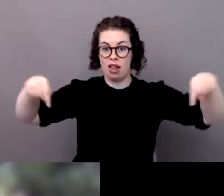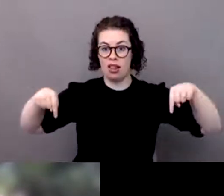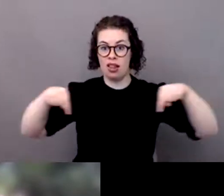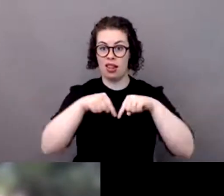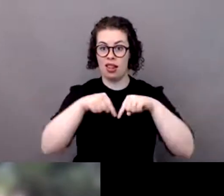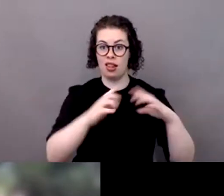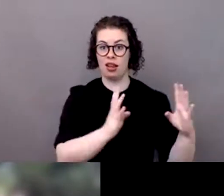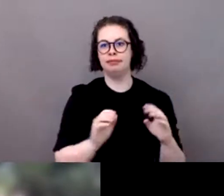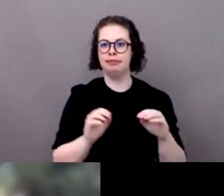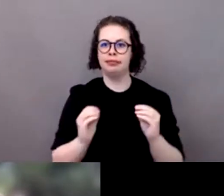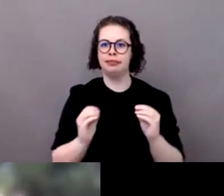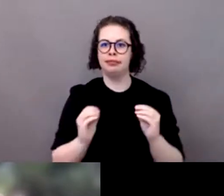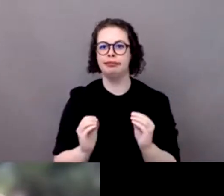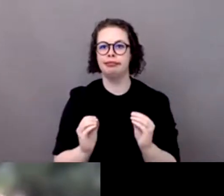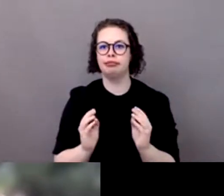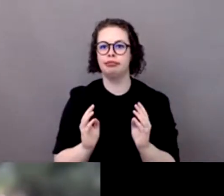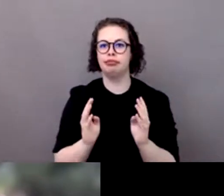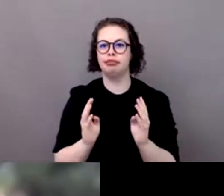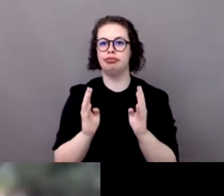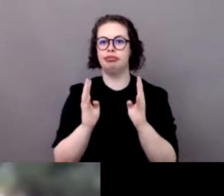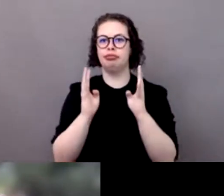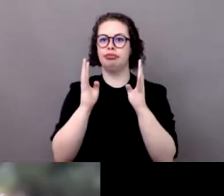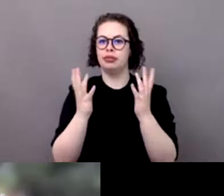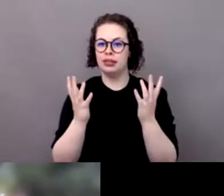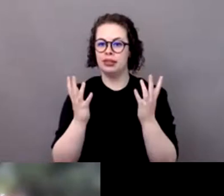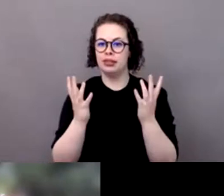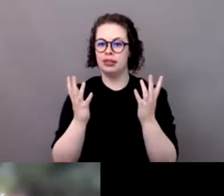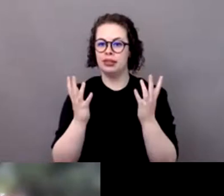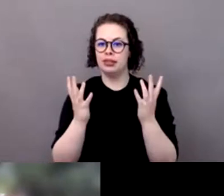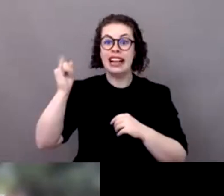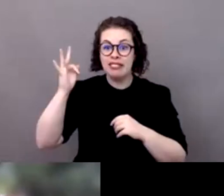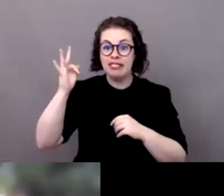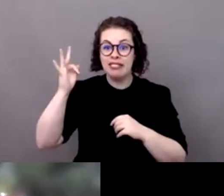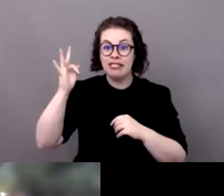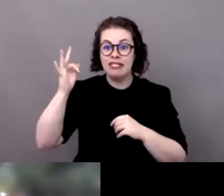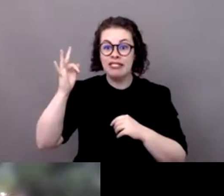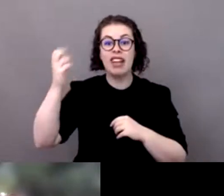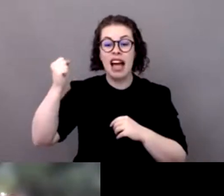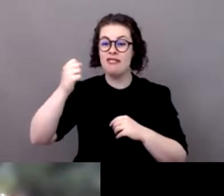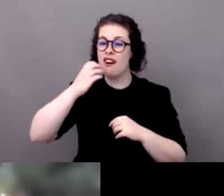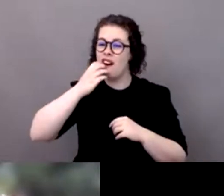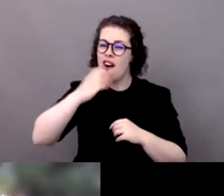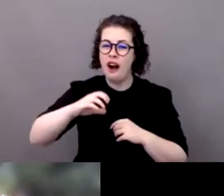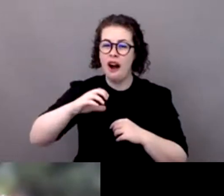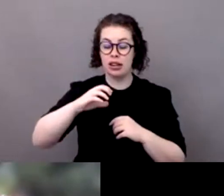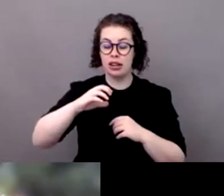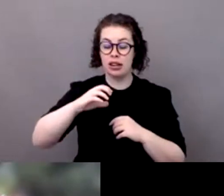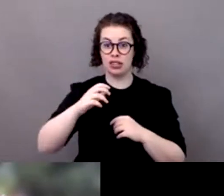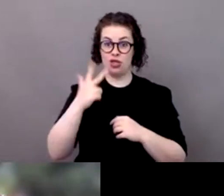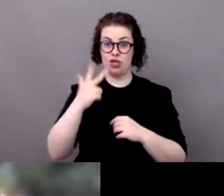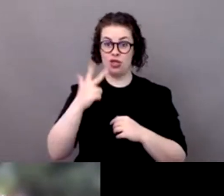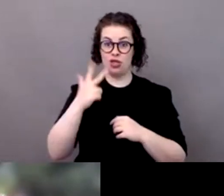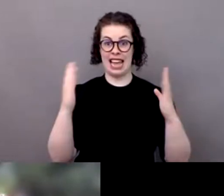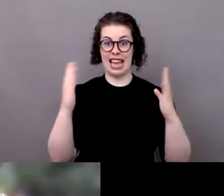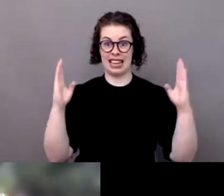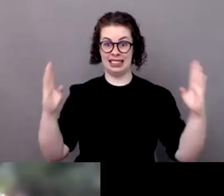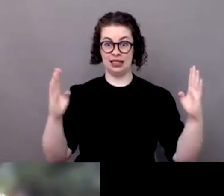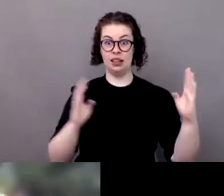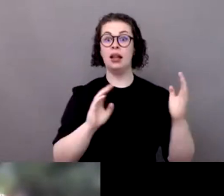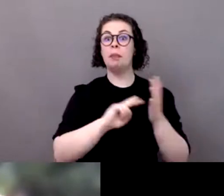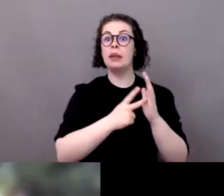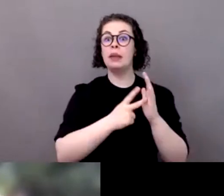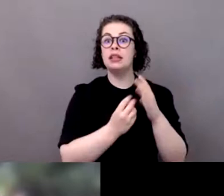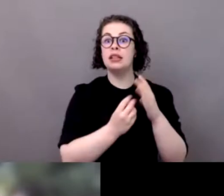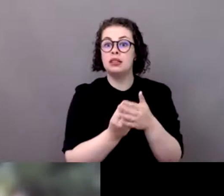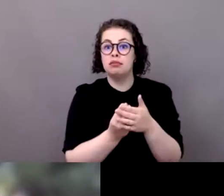en danger de en danger de mort c'est en vrai en vraie difficulté et il n pas